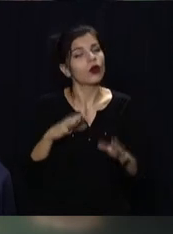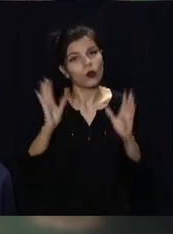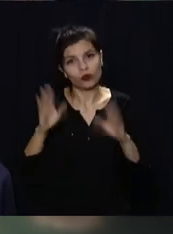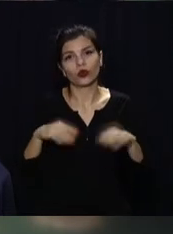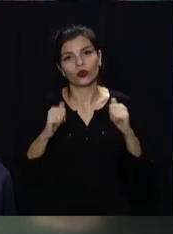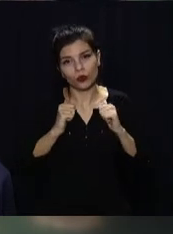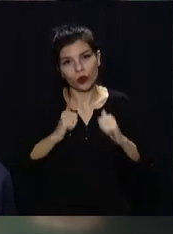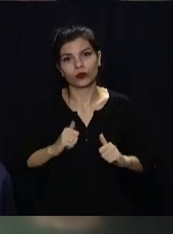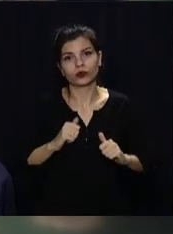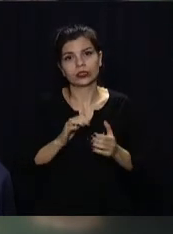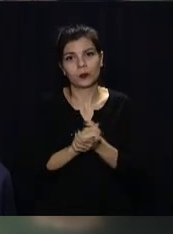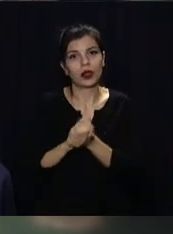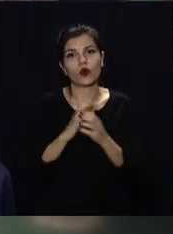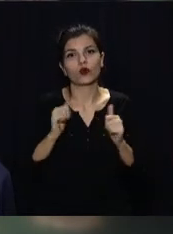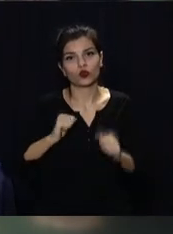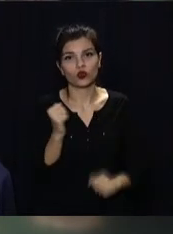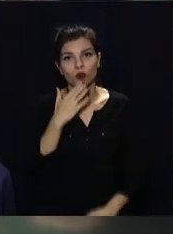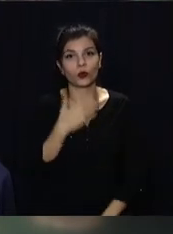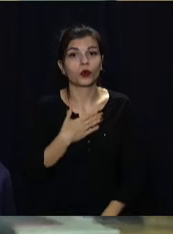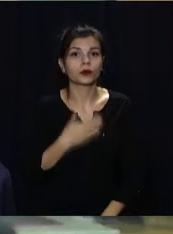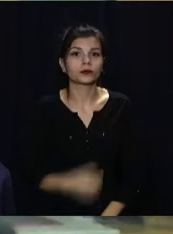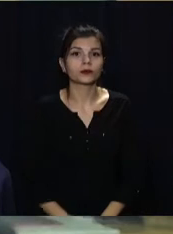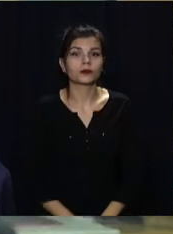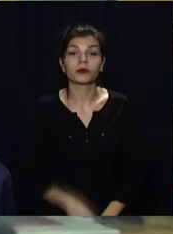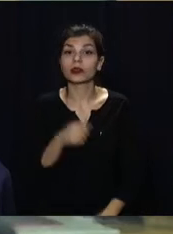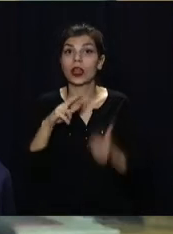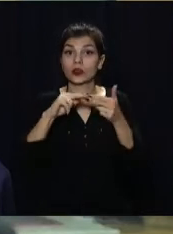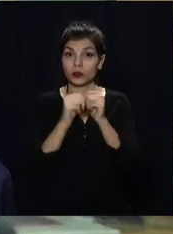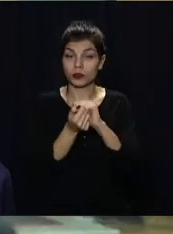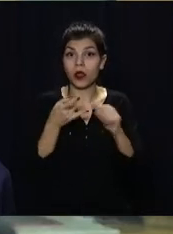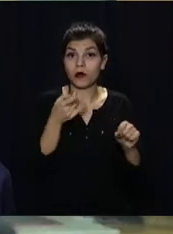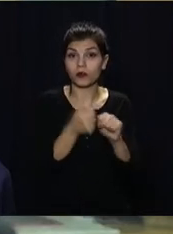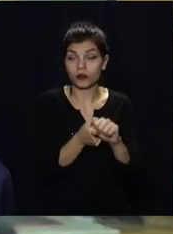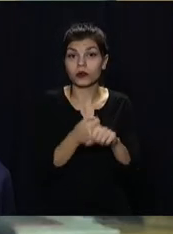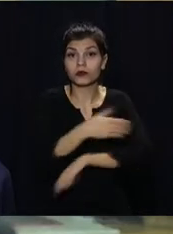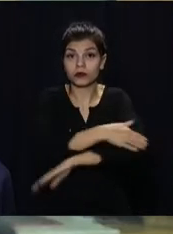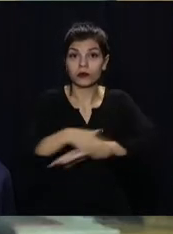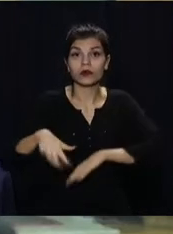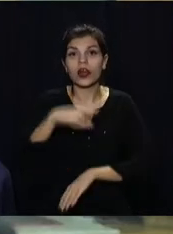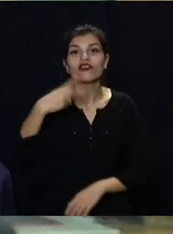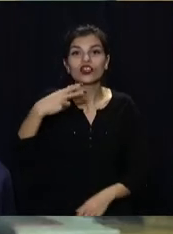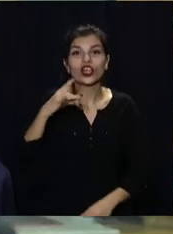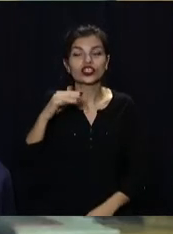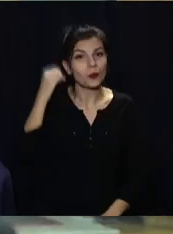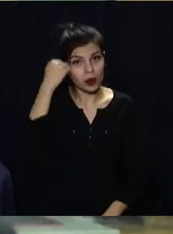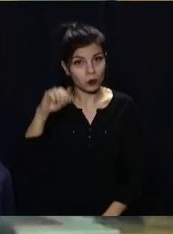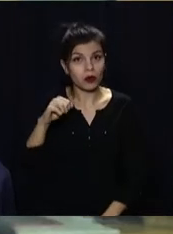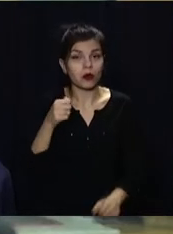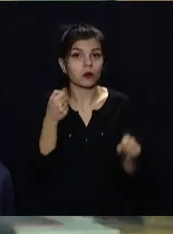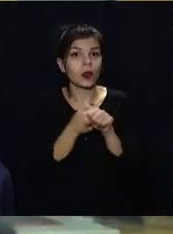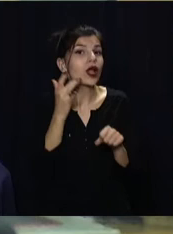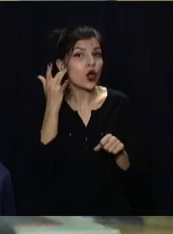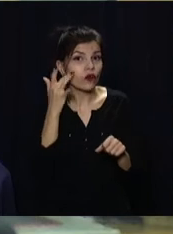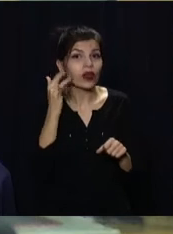робота. Покійся з миром, друг мой. Аварія у Придніпровську. На вулиці 20-річчя перемога на житловому